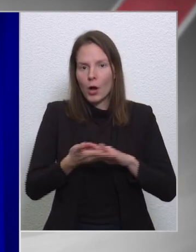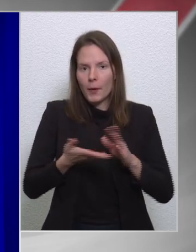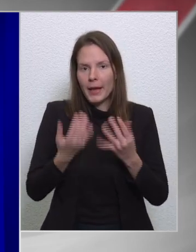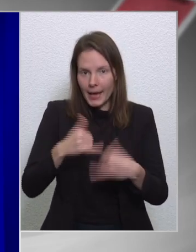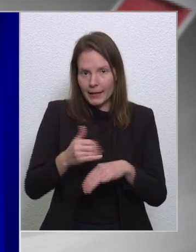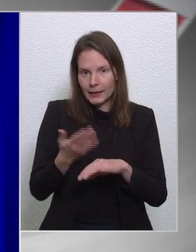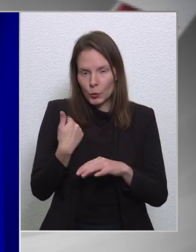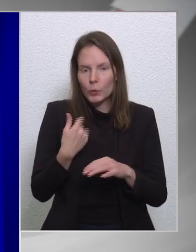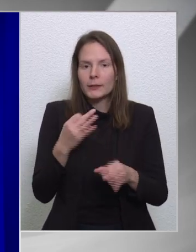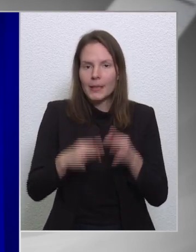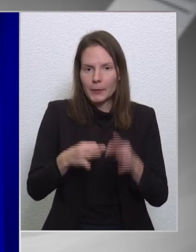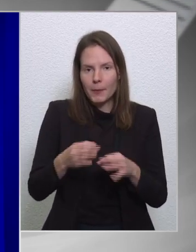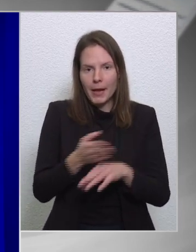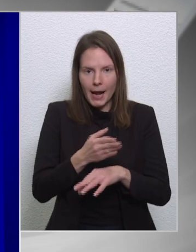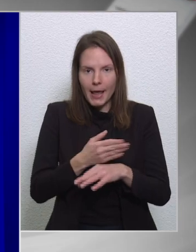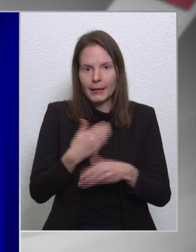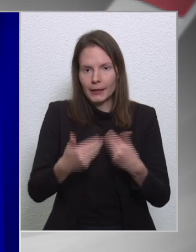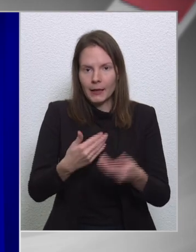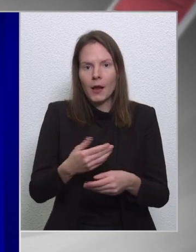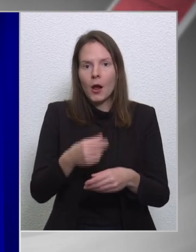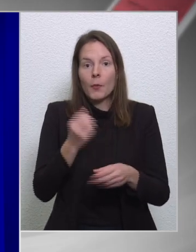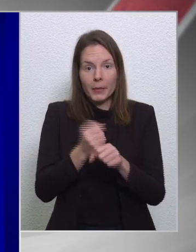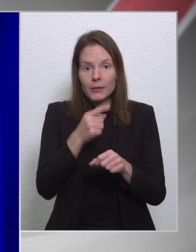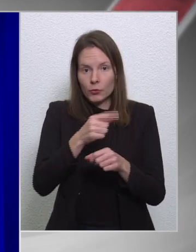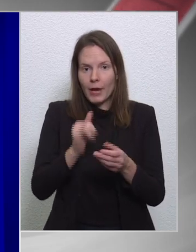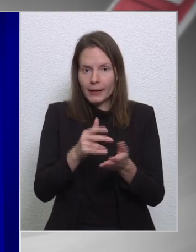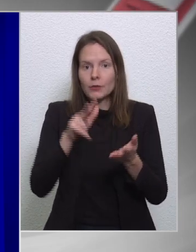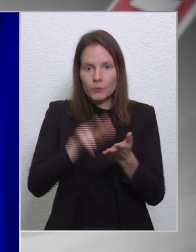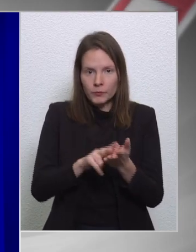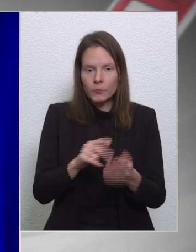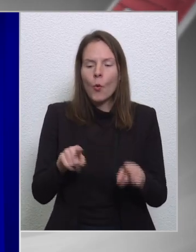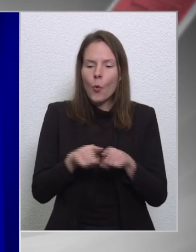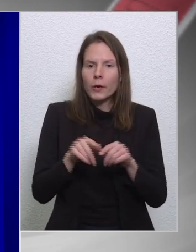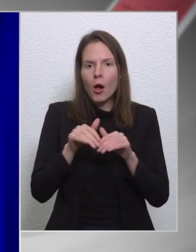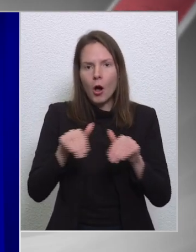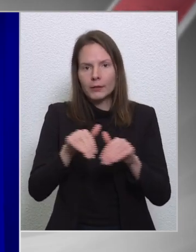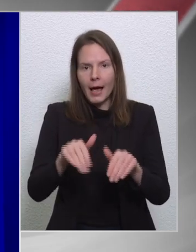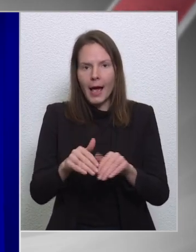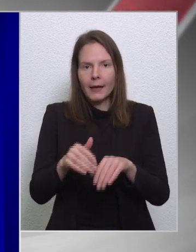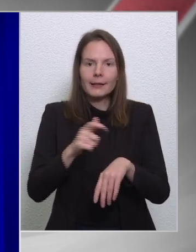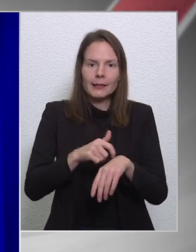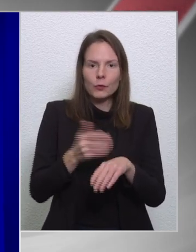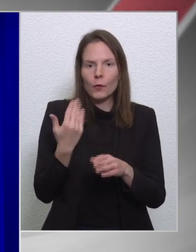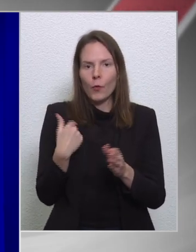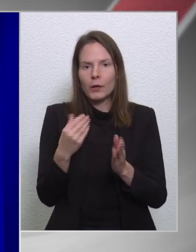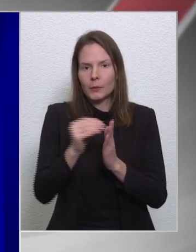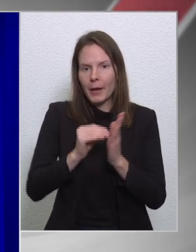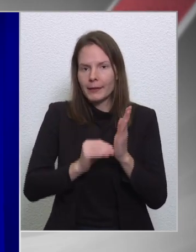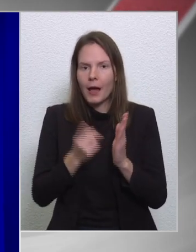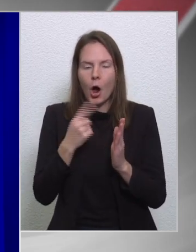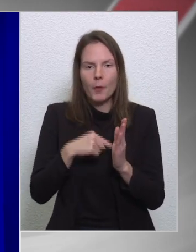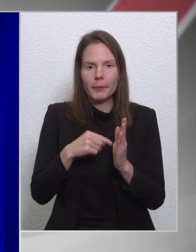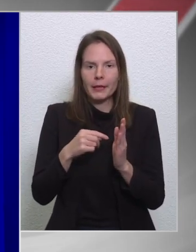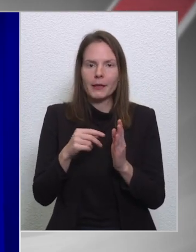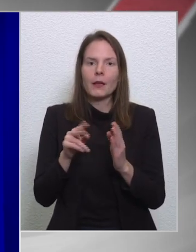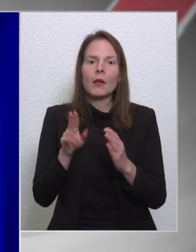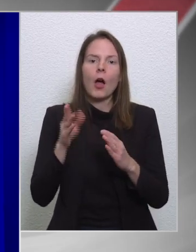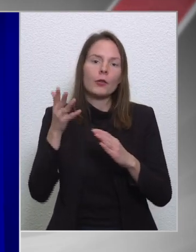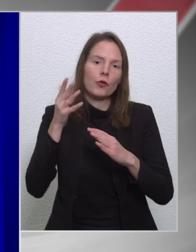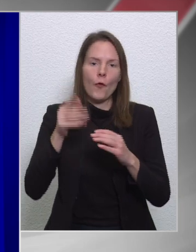amely a bizottság jóváhagyását is bírja, ez olyan határidőket is tartalmaz, amelyek még előttünk vannak.